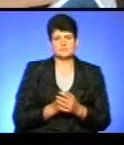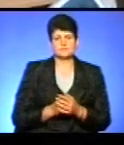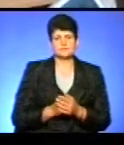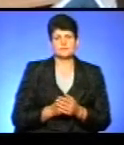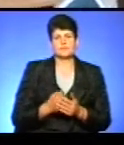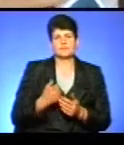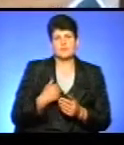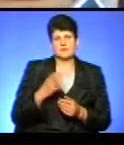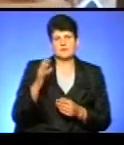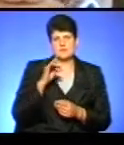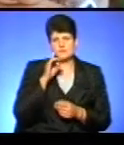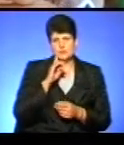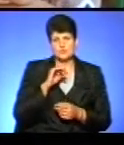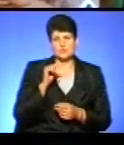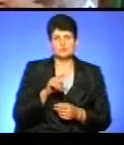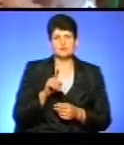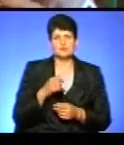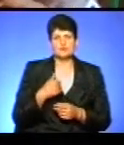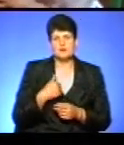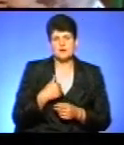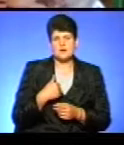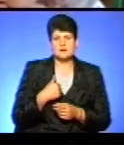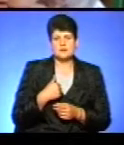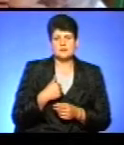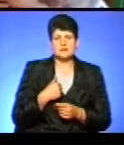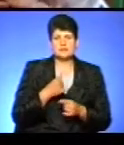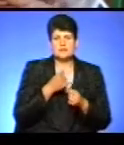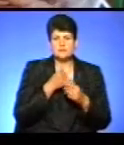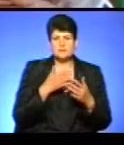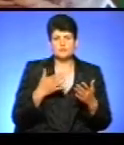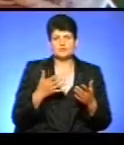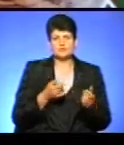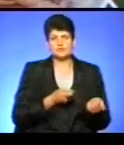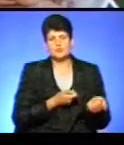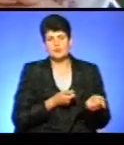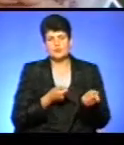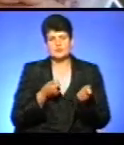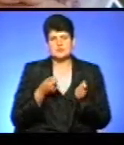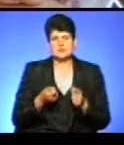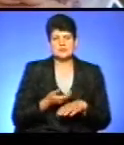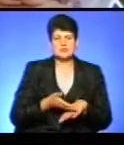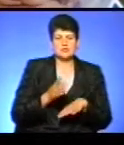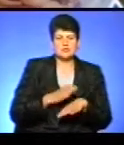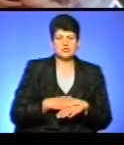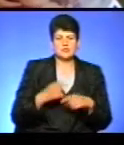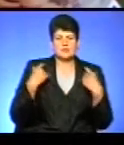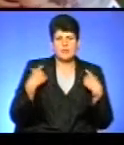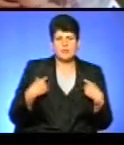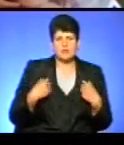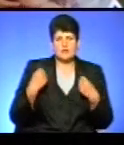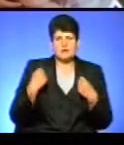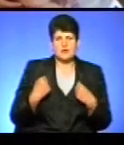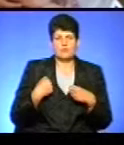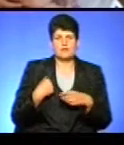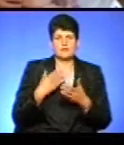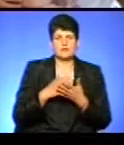Мені все зручно, тому що я не можу таскати в великі тяжкі портфелі, тому що в мене